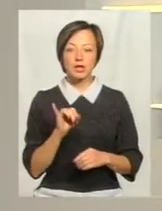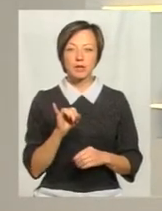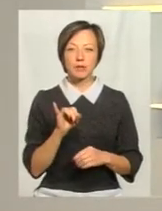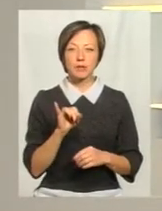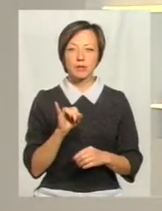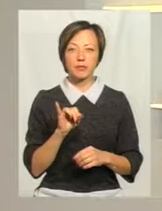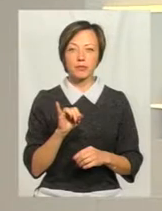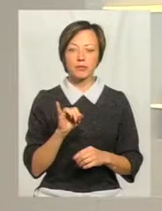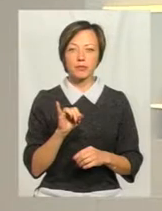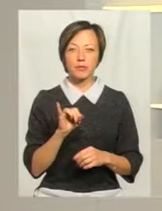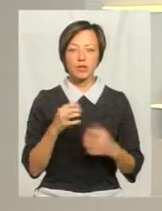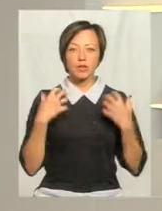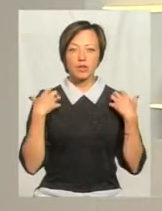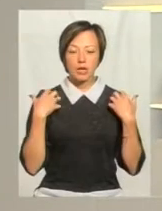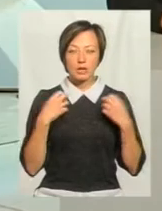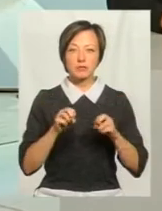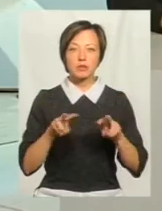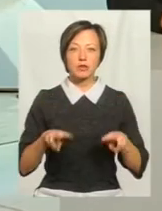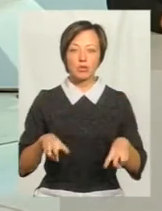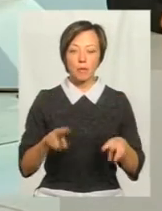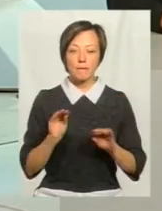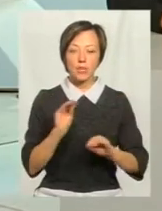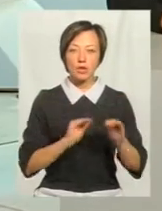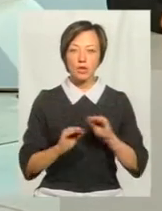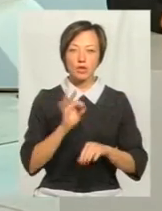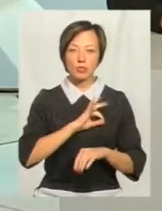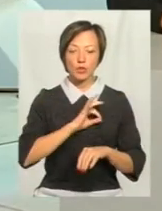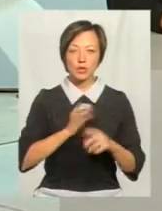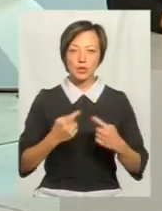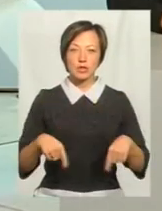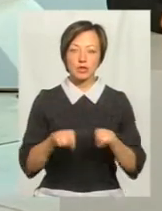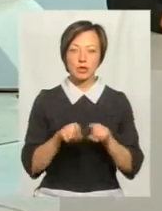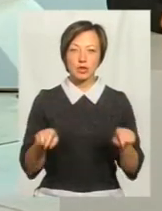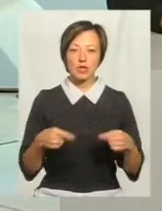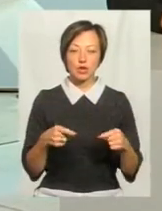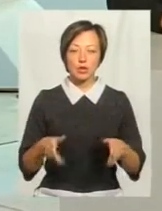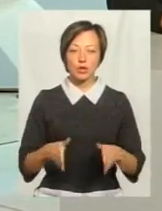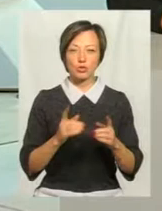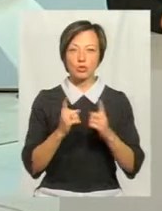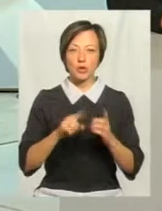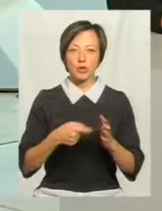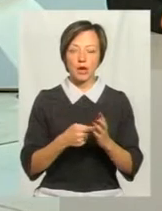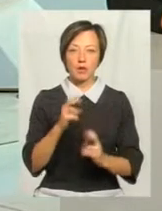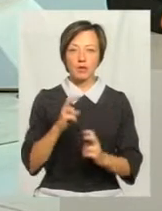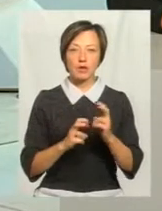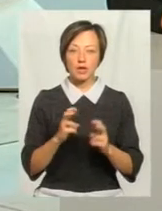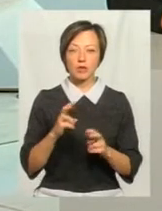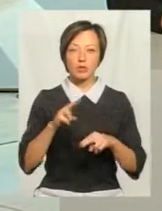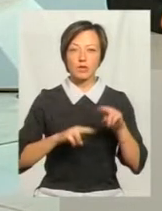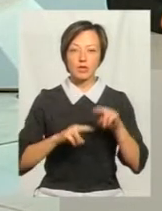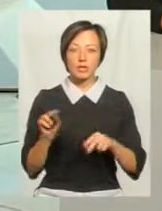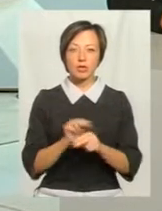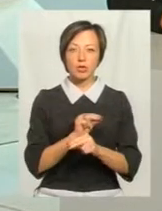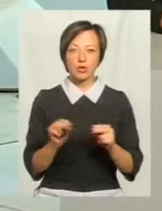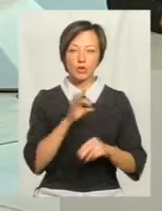начальником спеціалізованої монтажно-експлуатаційної дільниці з організації дорожнього руху, комунального підприємства з будівництва,